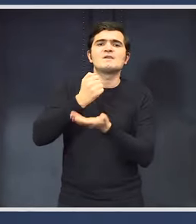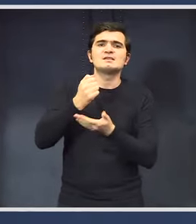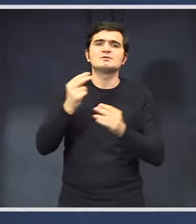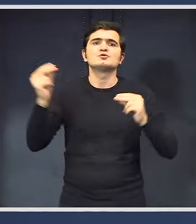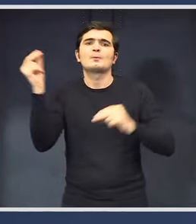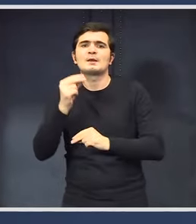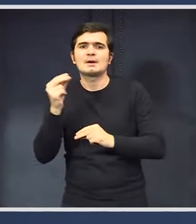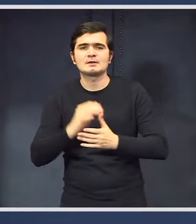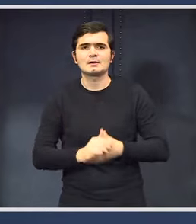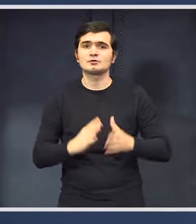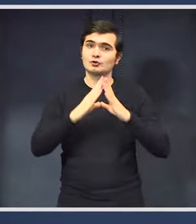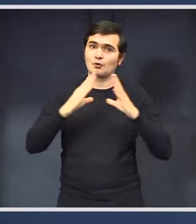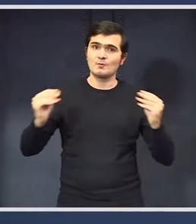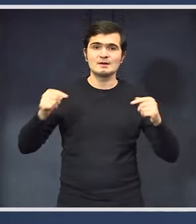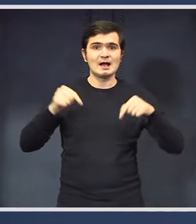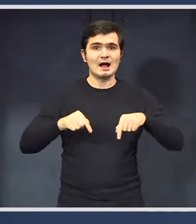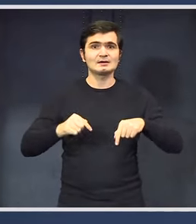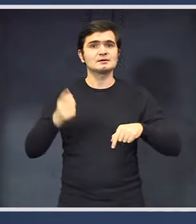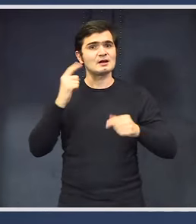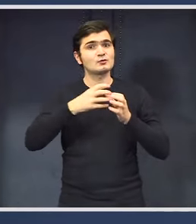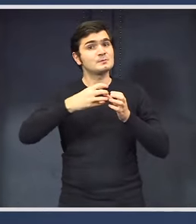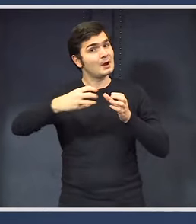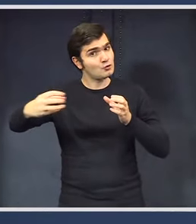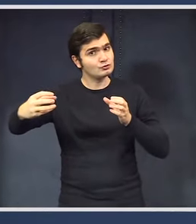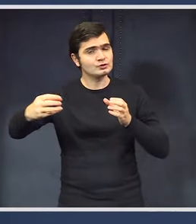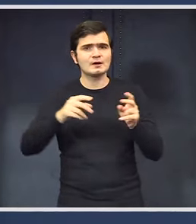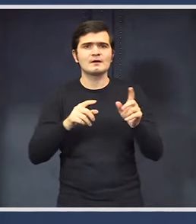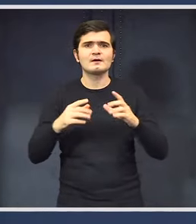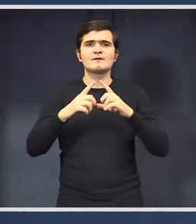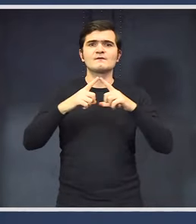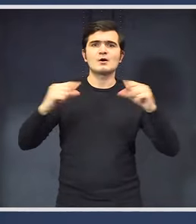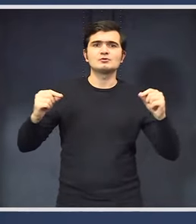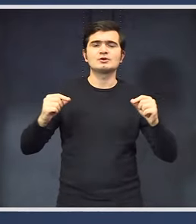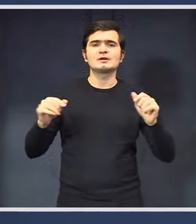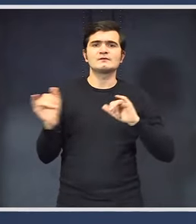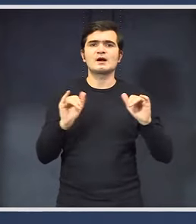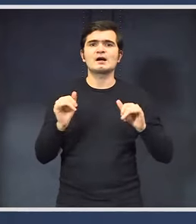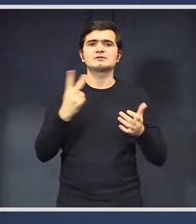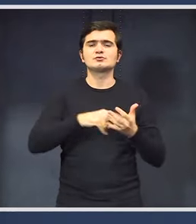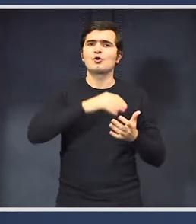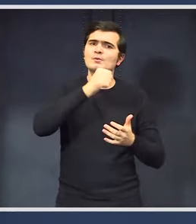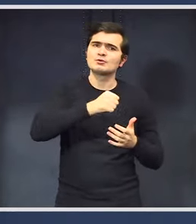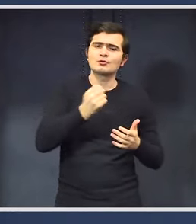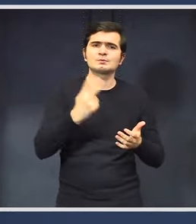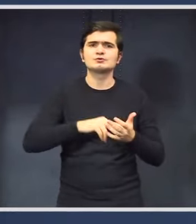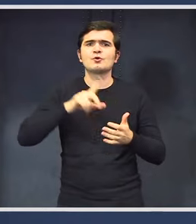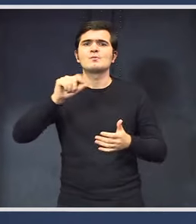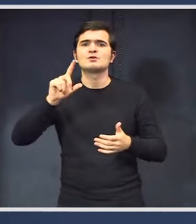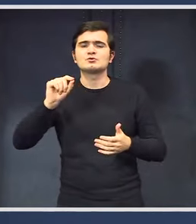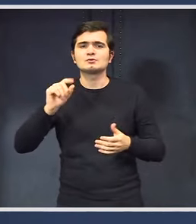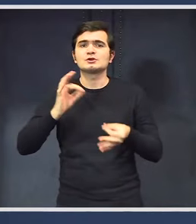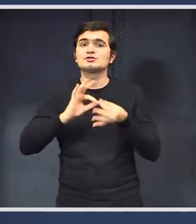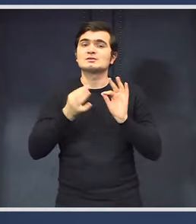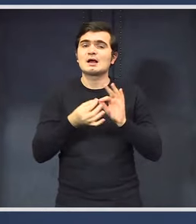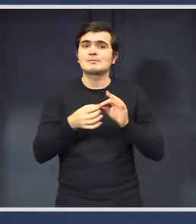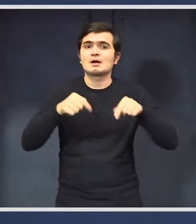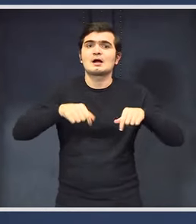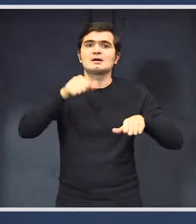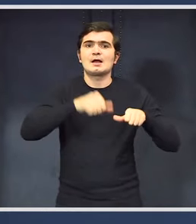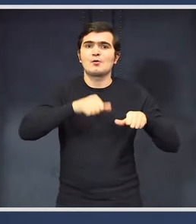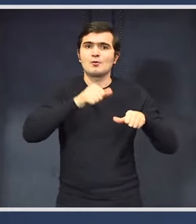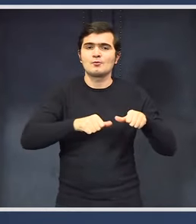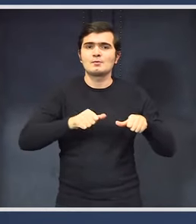în România astăzi au fost prelungite vouchere de vacanță emise în 2019 și cele din 2020, ceea ce înseamnă că în economie